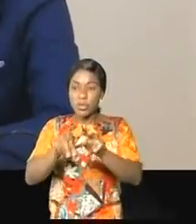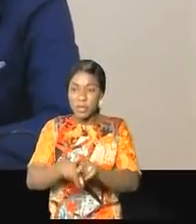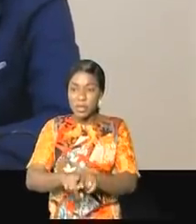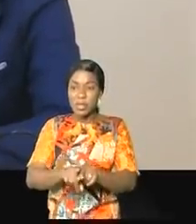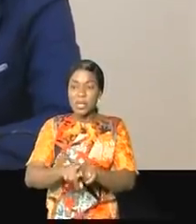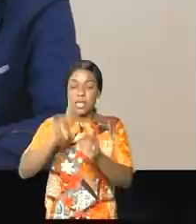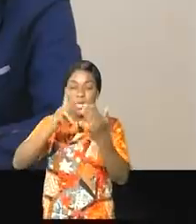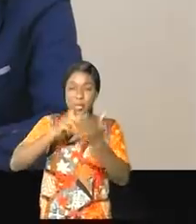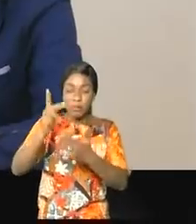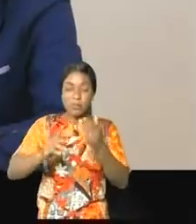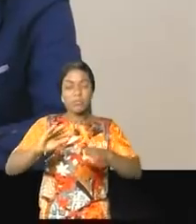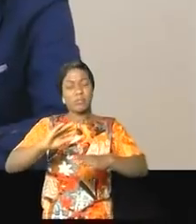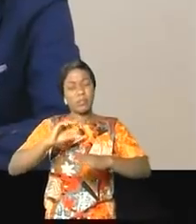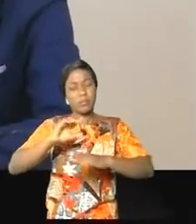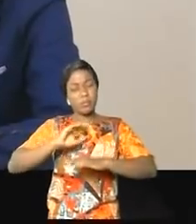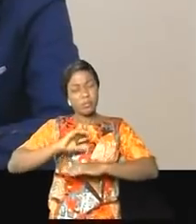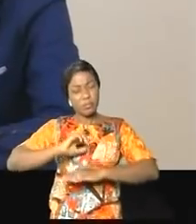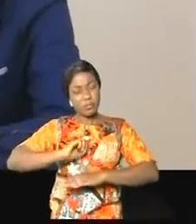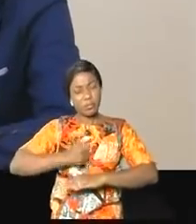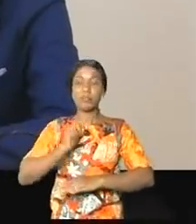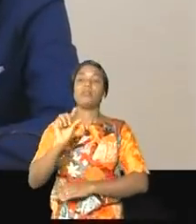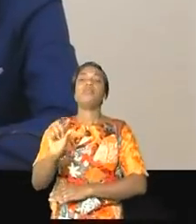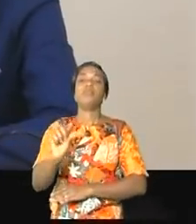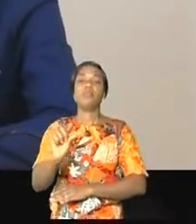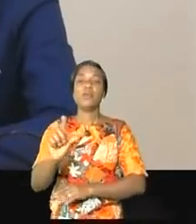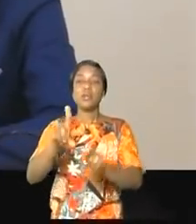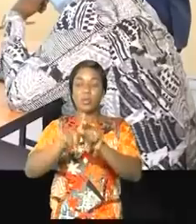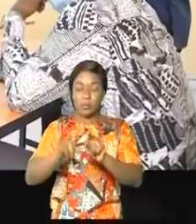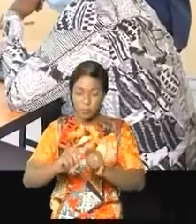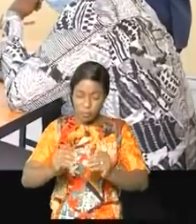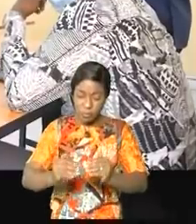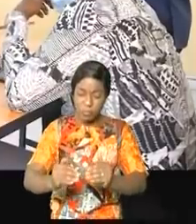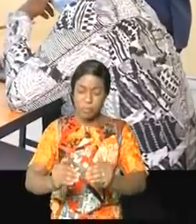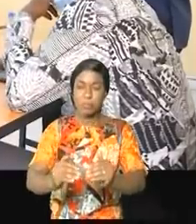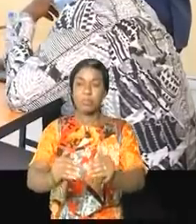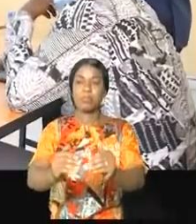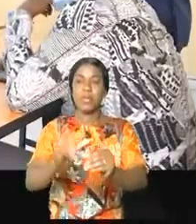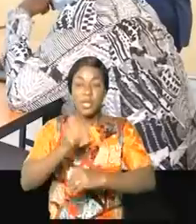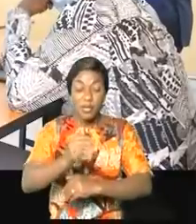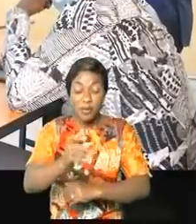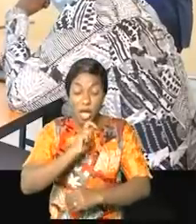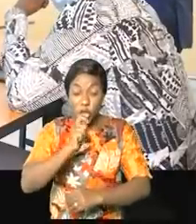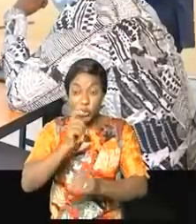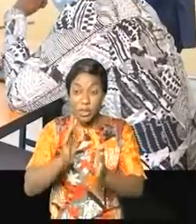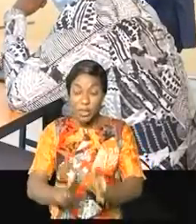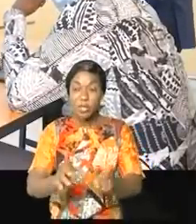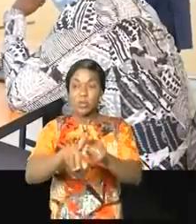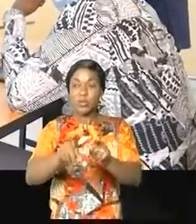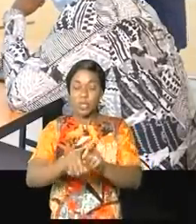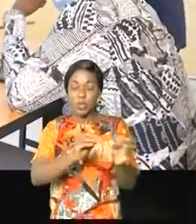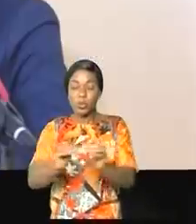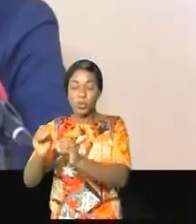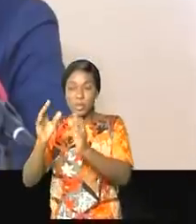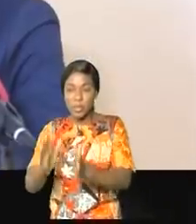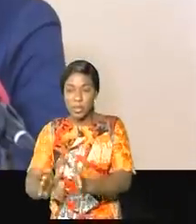et donc c'est un problème de patience, parce qu'au fait, c'est un processus. Devant la presse, le coordonnateur du Perse